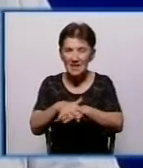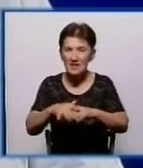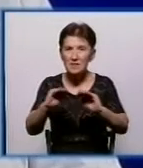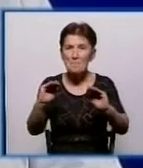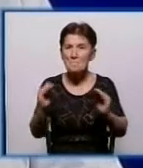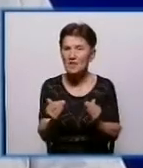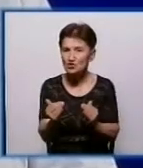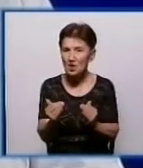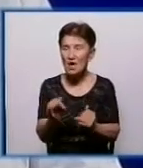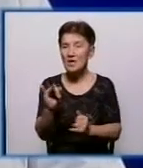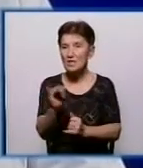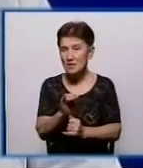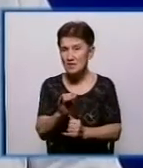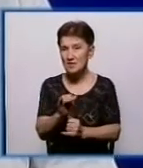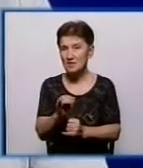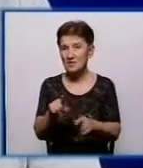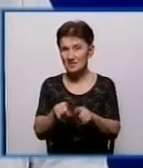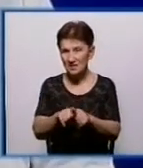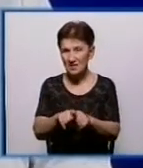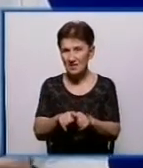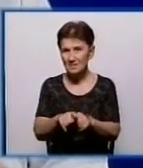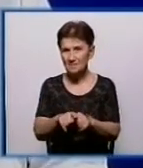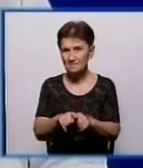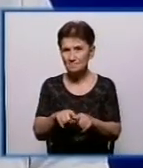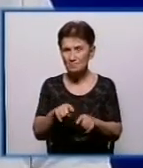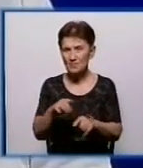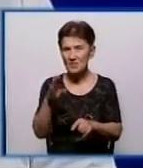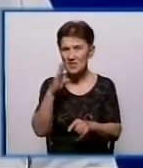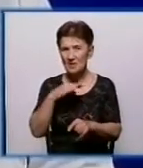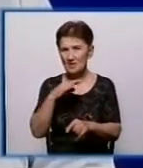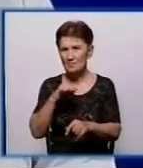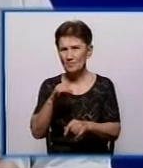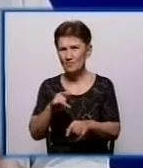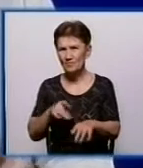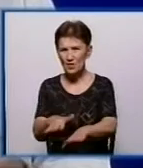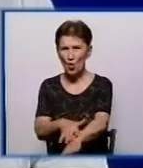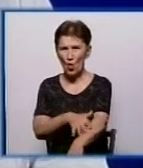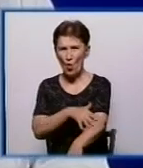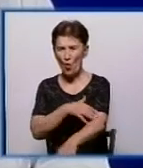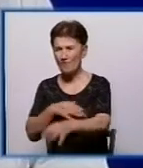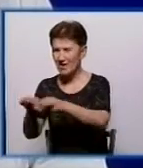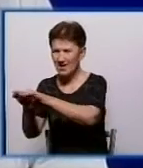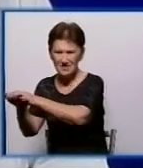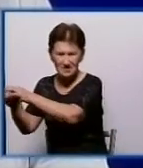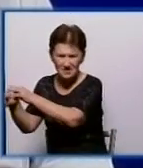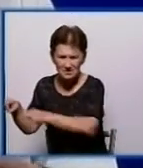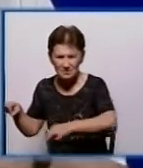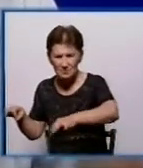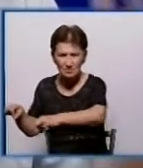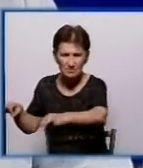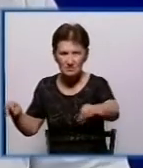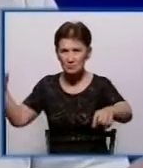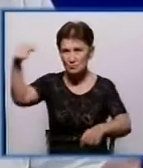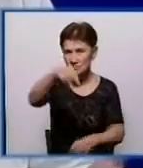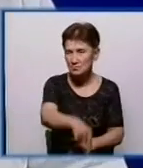склались такі чинники, як поверхневий водозабір, довге плече транспортування і невелика кількість абонентів, що не дає